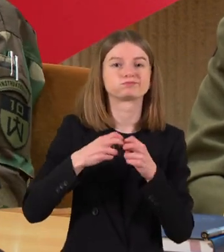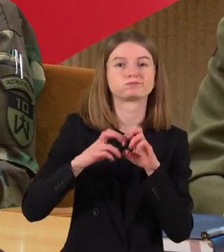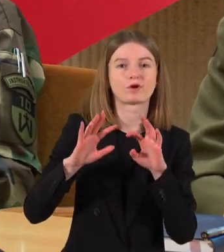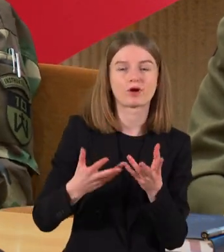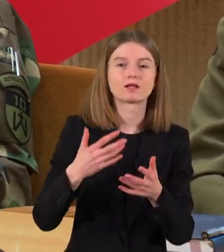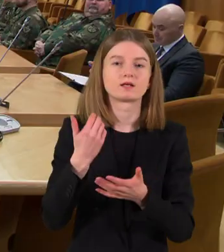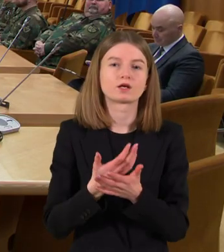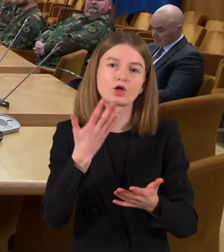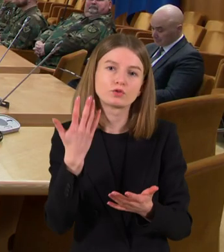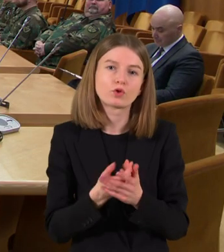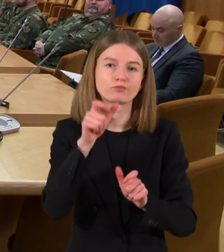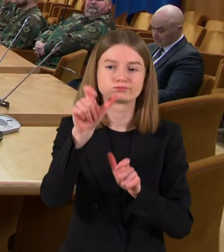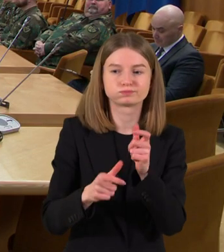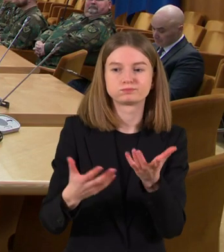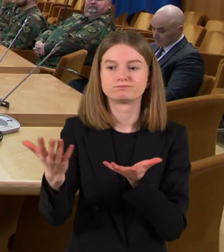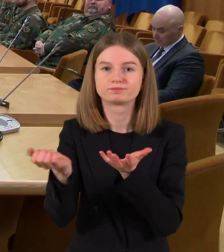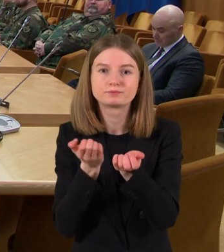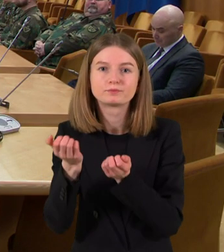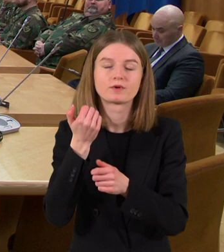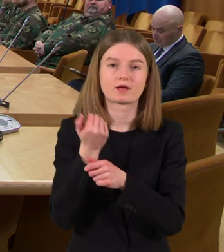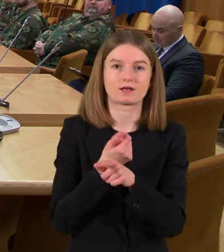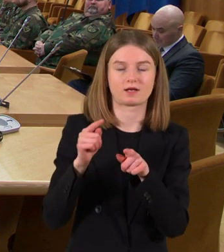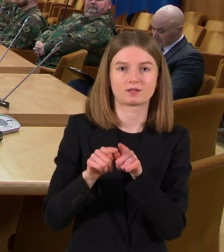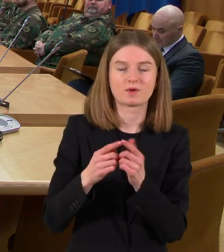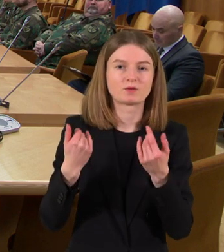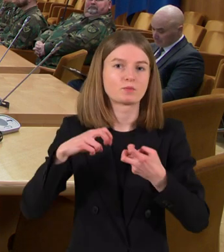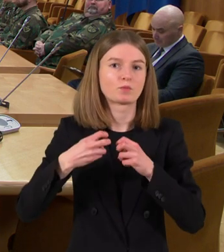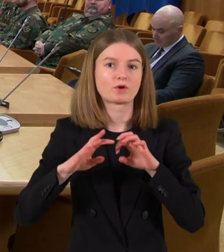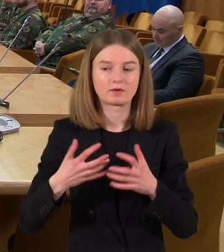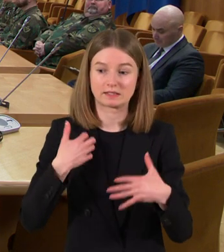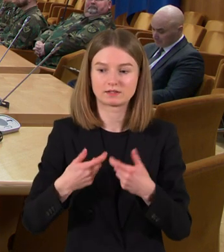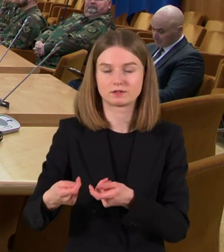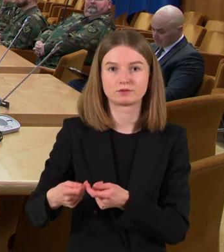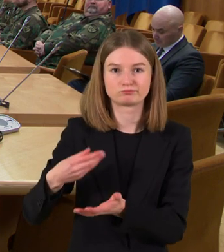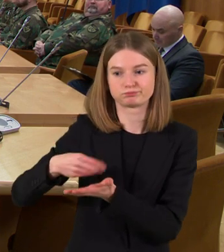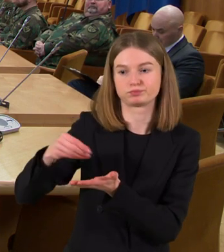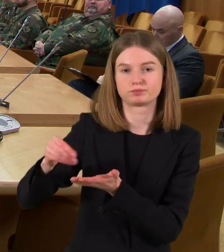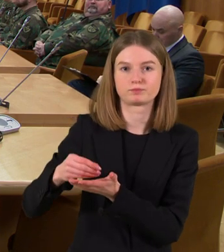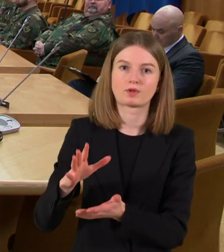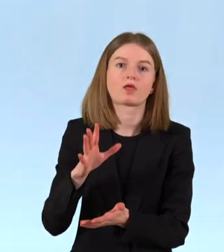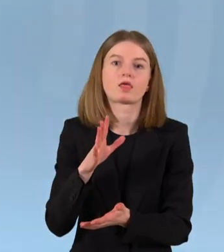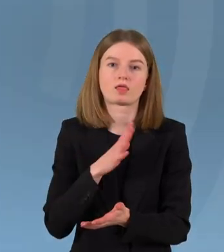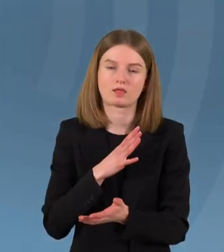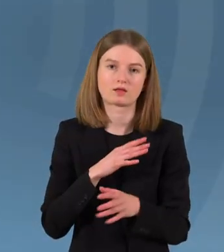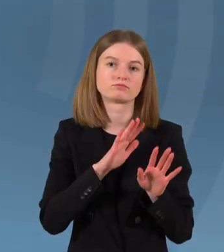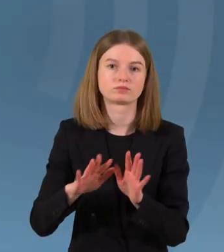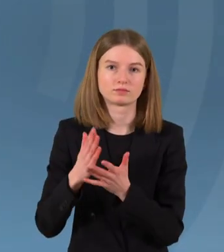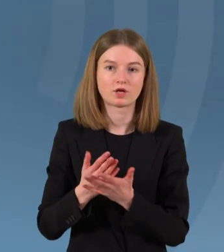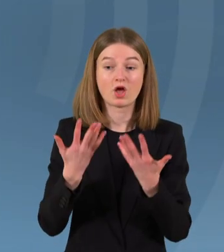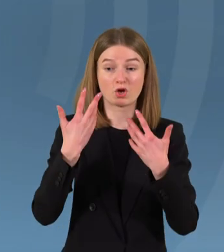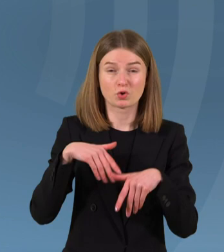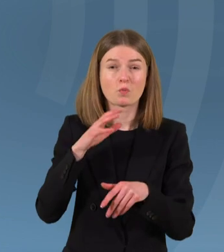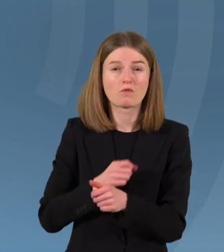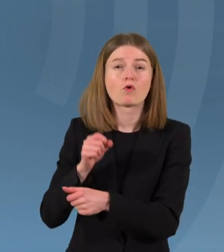neleidžia šiandien labai greitai nusipirkti pavyzdžiui nei šalmų, nei ginklų. Kai pavyzdys ginklai yra užsakyti, jeklė renko